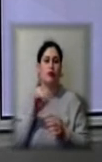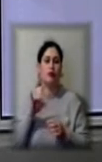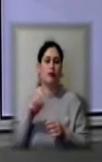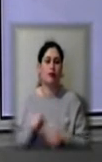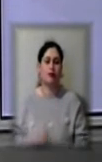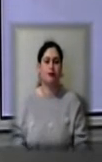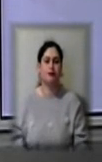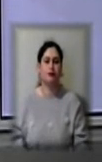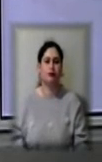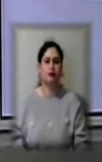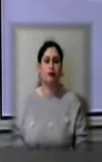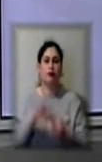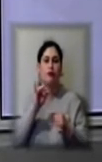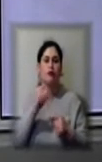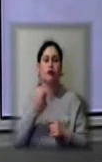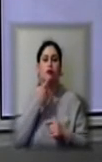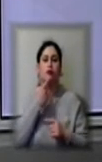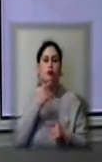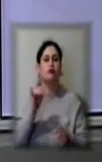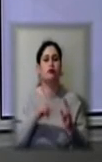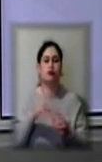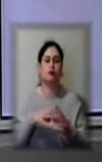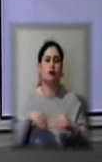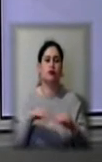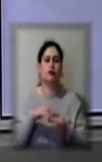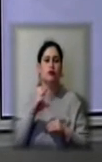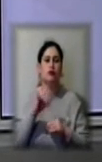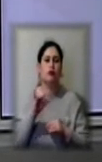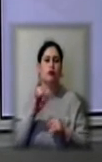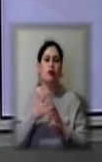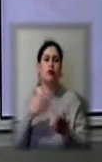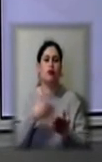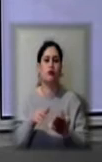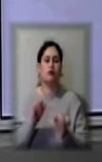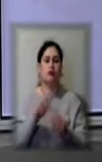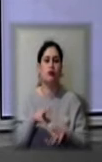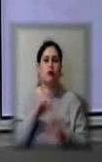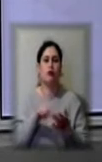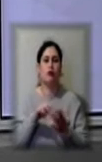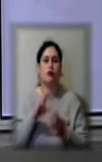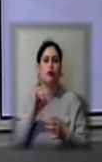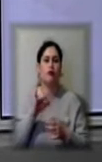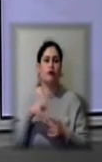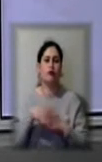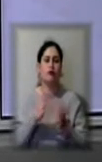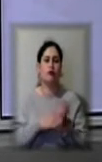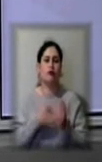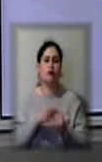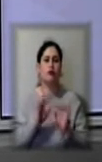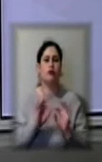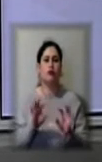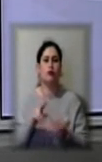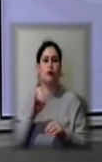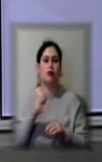Медики спробують вмовити родину з Дніпрян, яка відмовляється здати аналіз на ковід-19. Про це розказала Ліна Бондарєва,